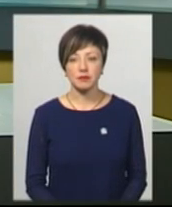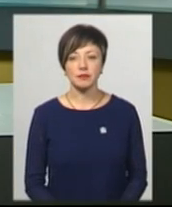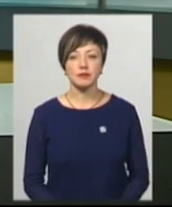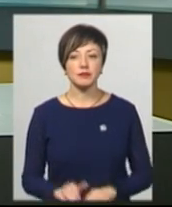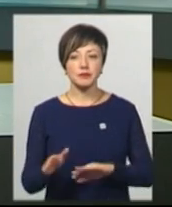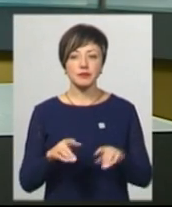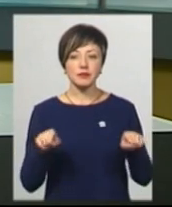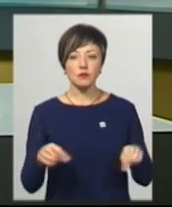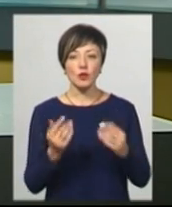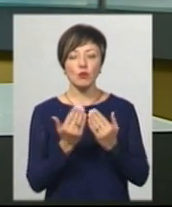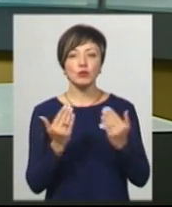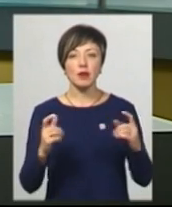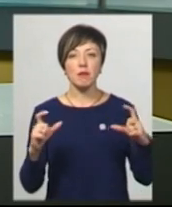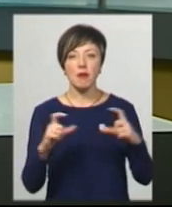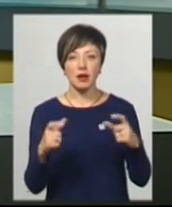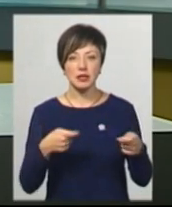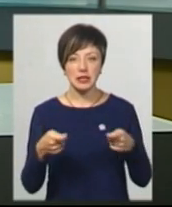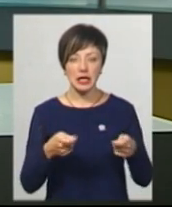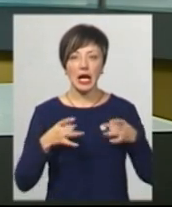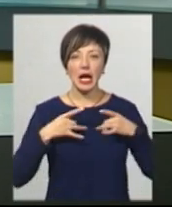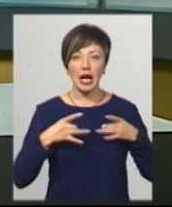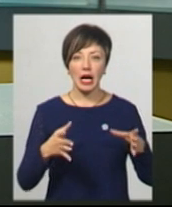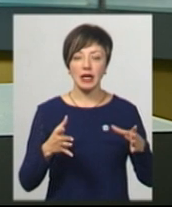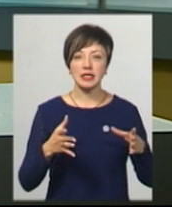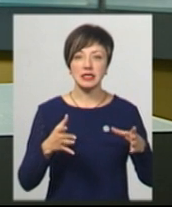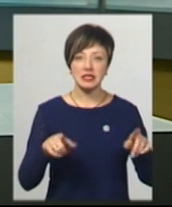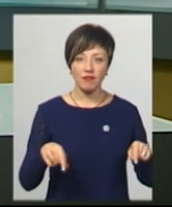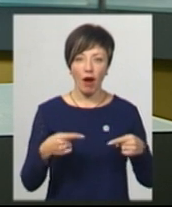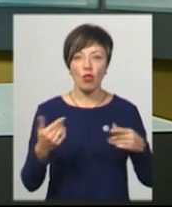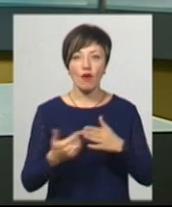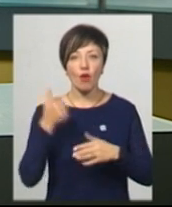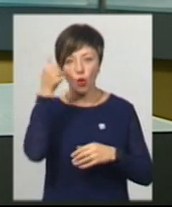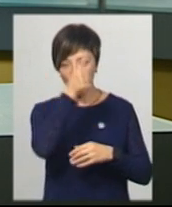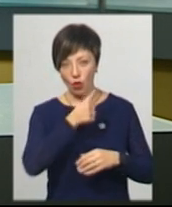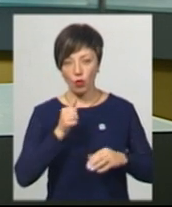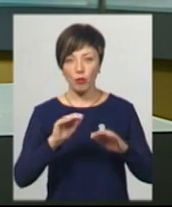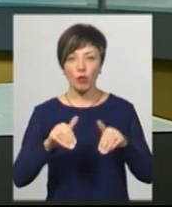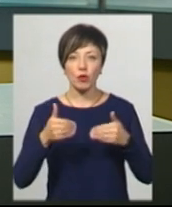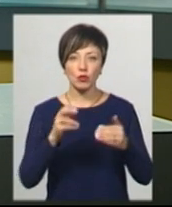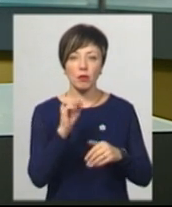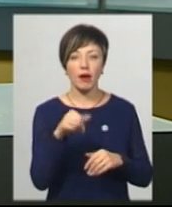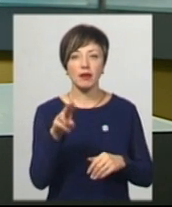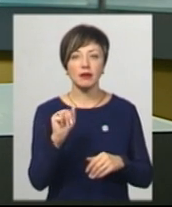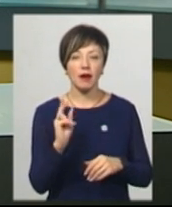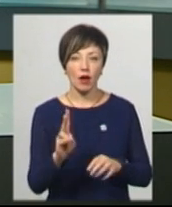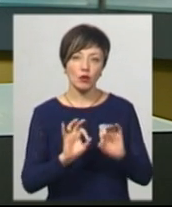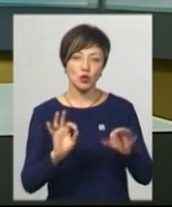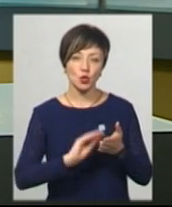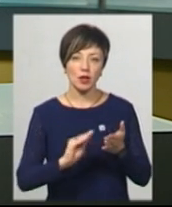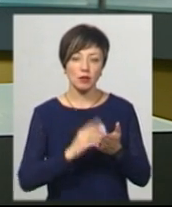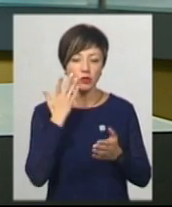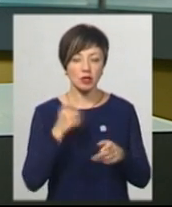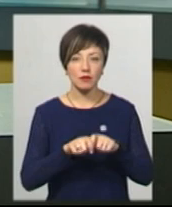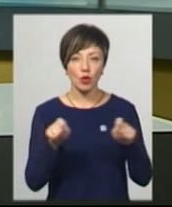Створити музей-магазин «Різдва» та «Нового року» планує краєзнавець Ігор Байдак. Про це він розповів журналістам Суспільного під час відкриття